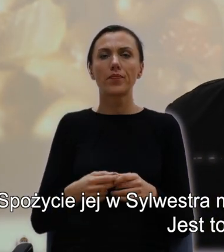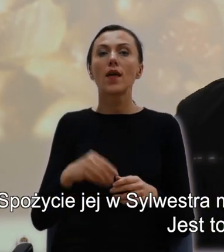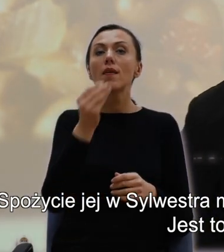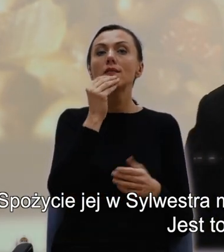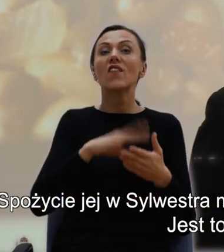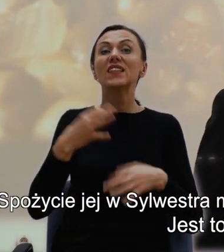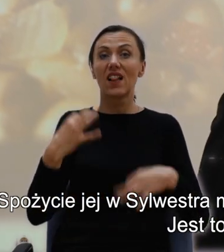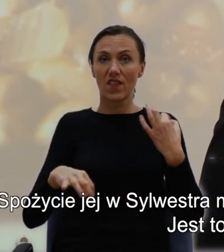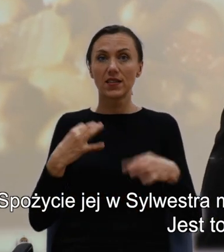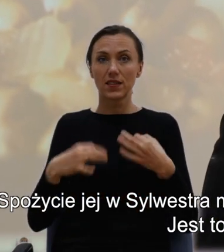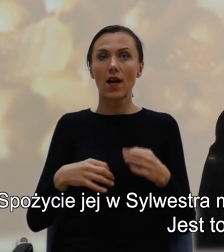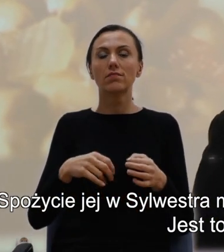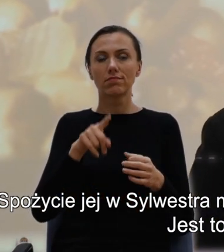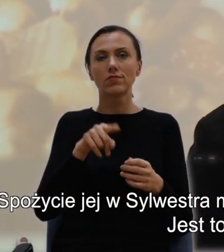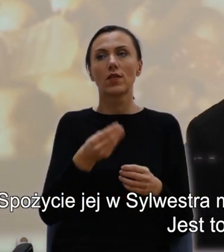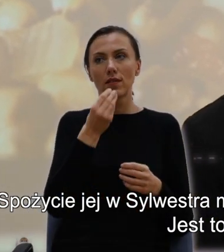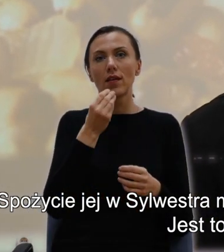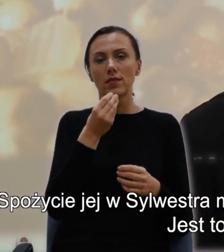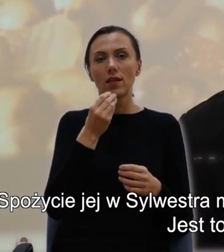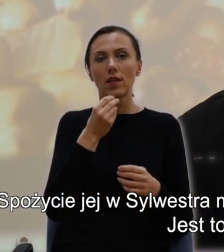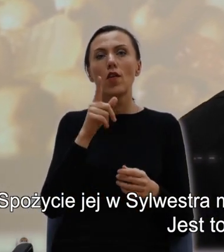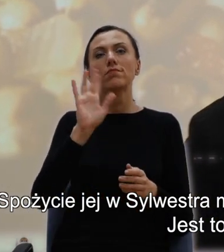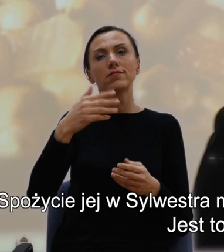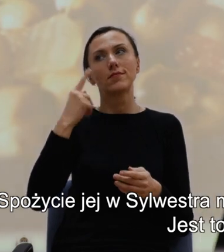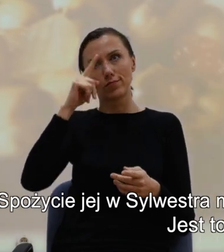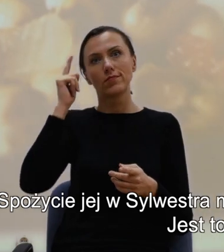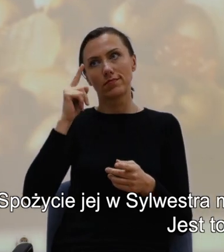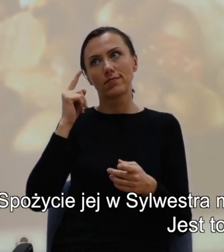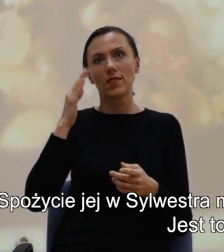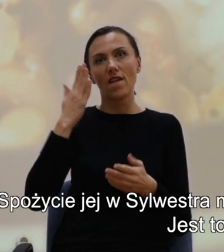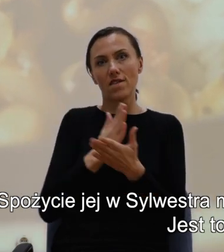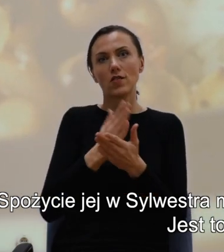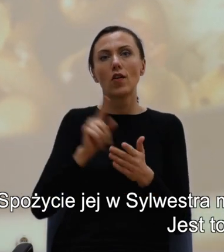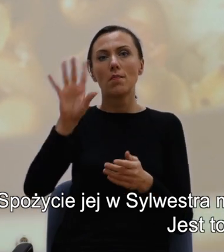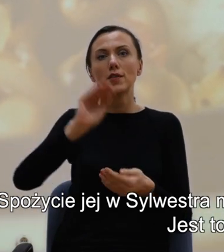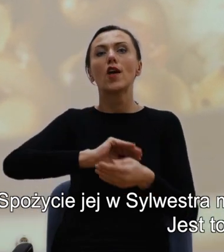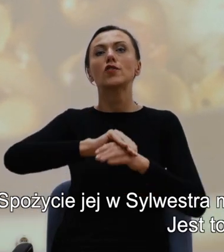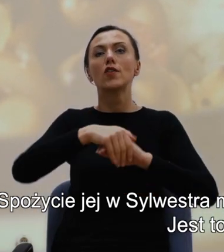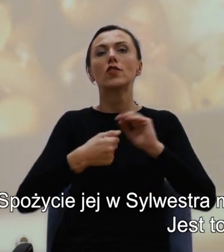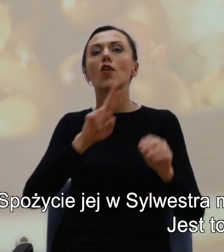szczęście każdemu, kto zasiądzie do stołu.